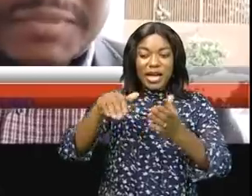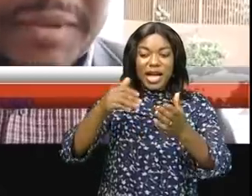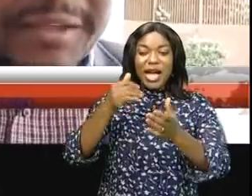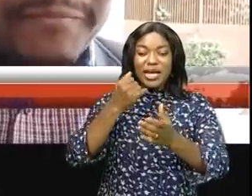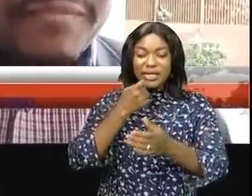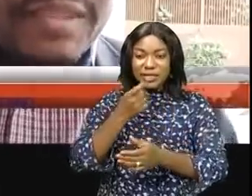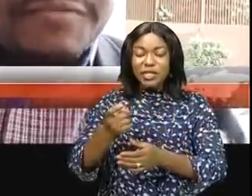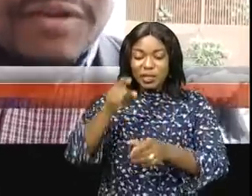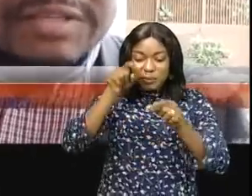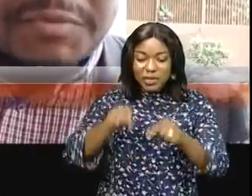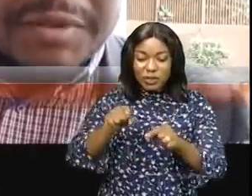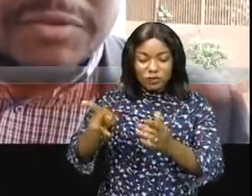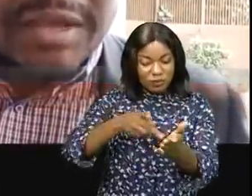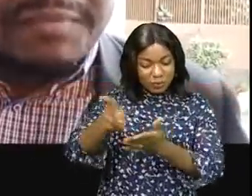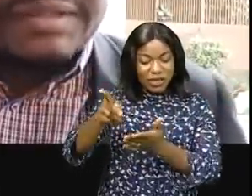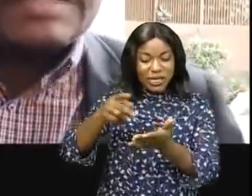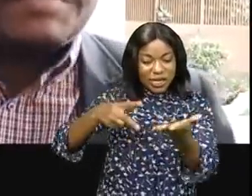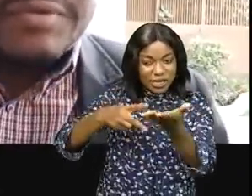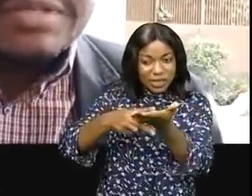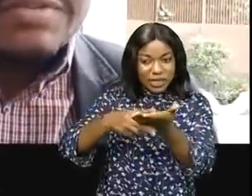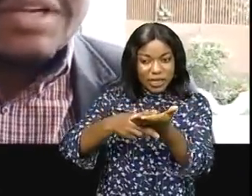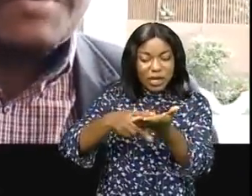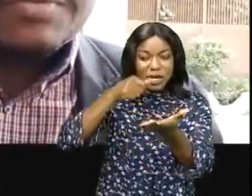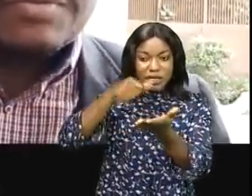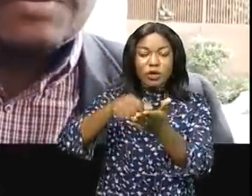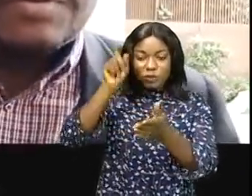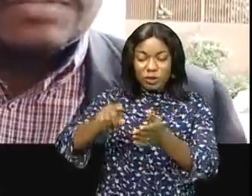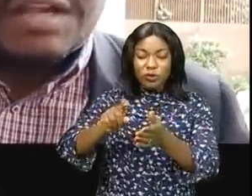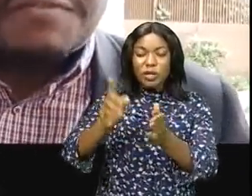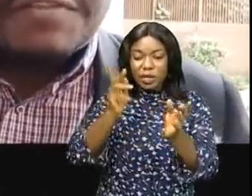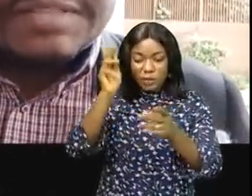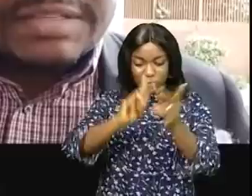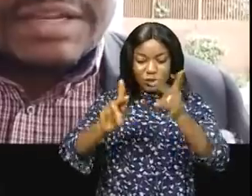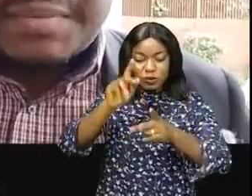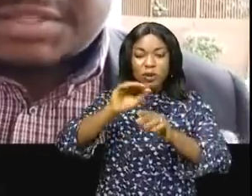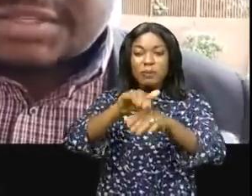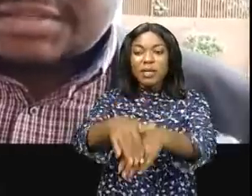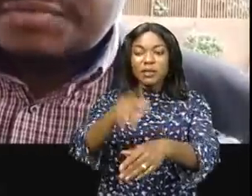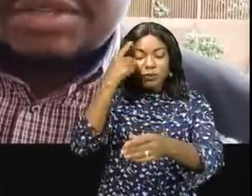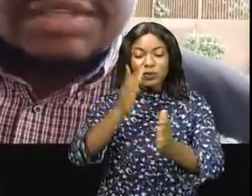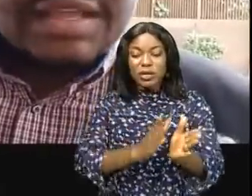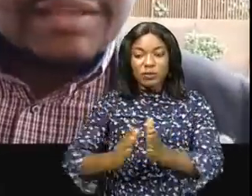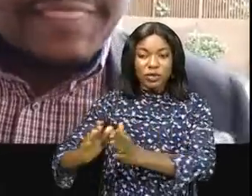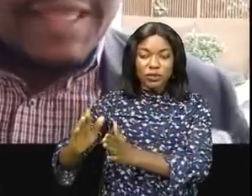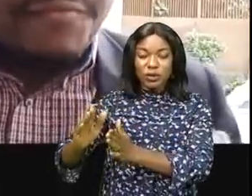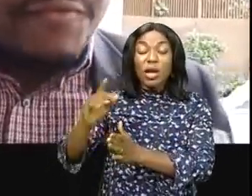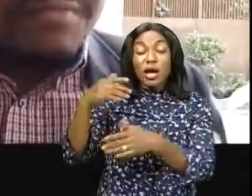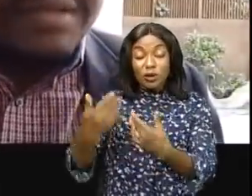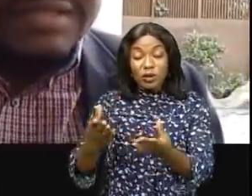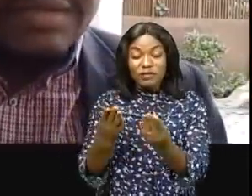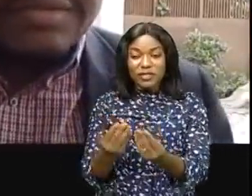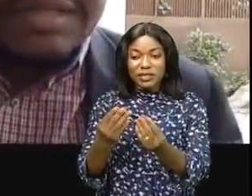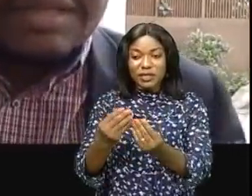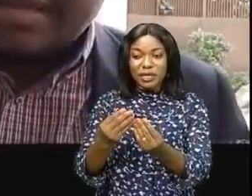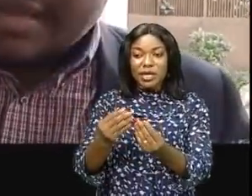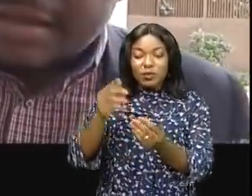tel acte doit être payé il faut que cette population ait participé aussi à son élaboration cela va faciliter la machine budgétaire à pouvoir